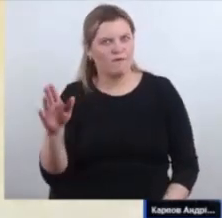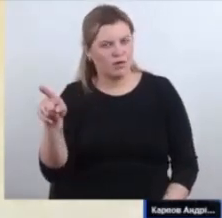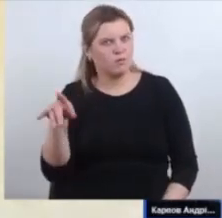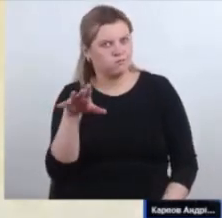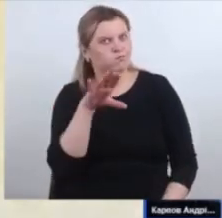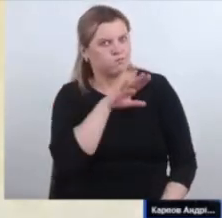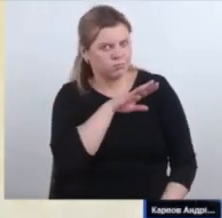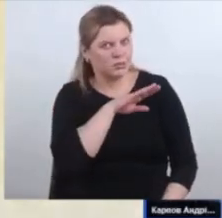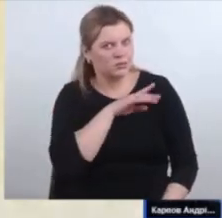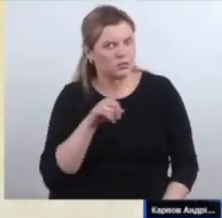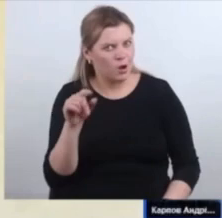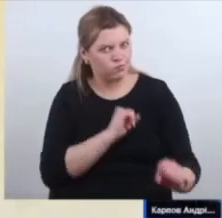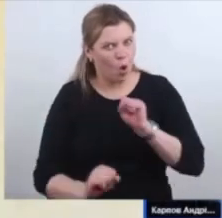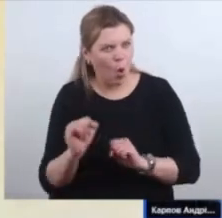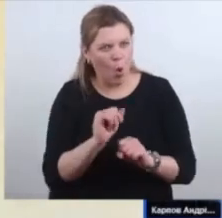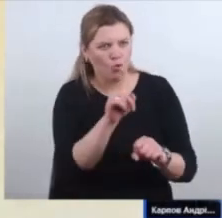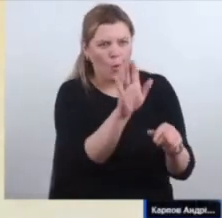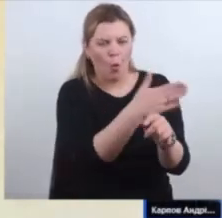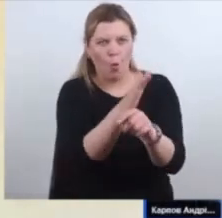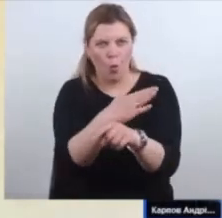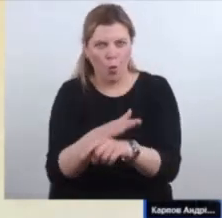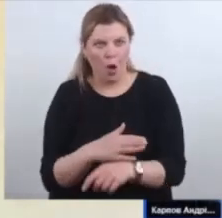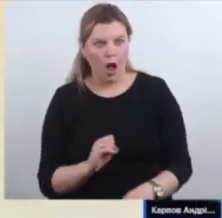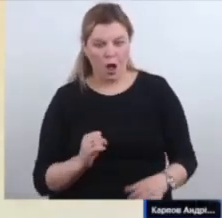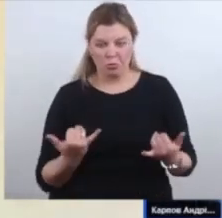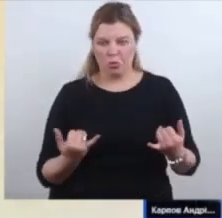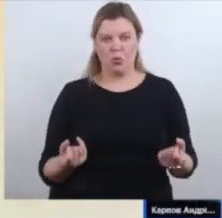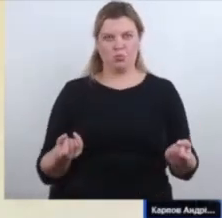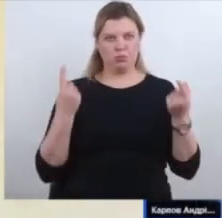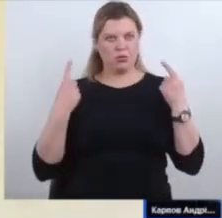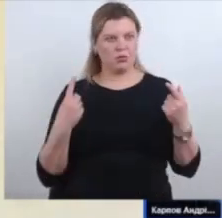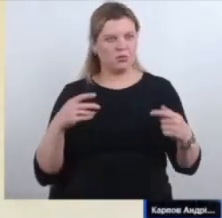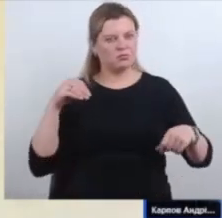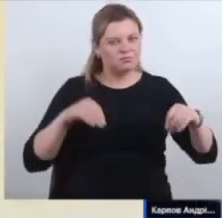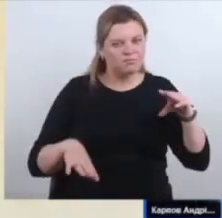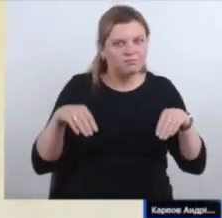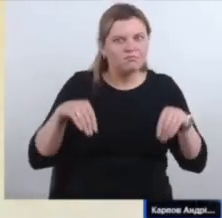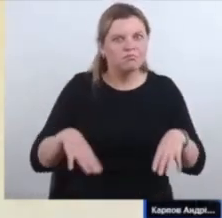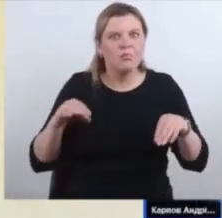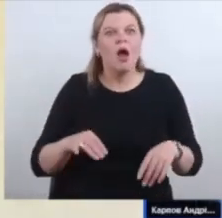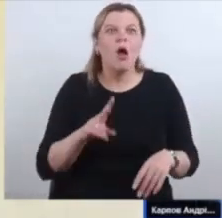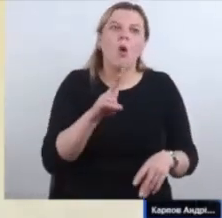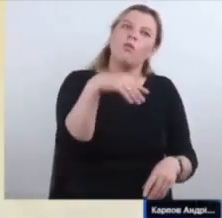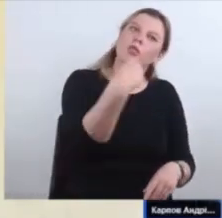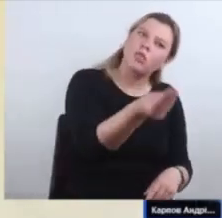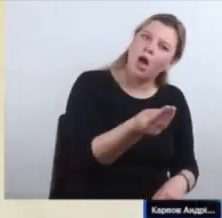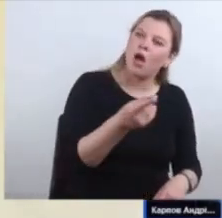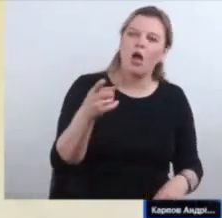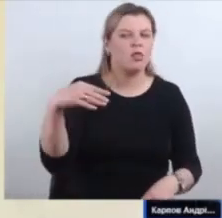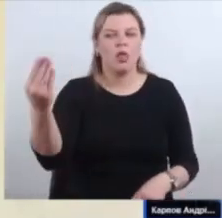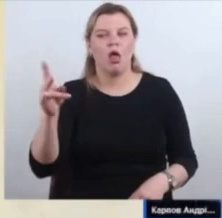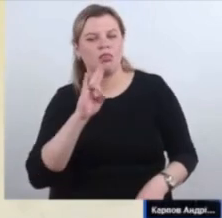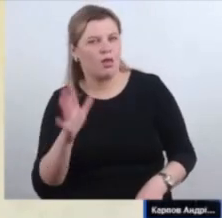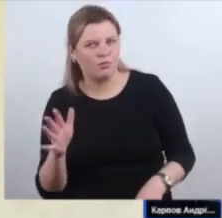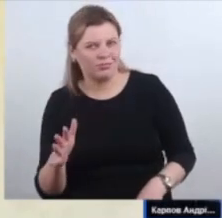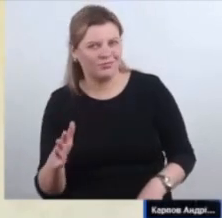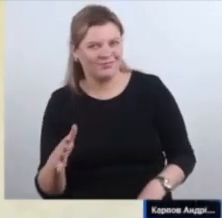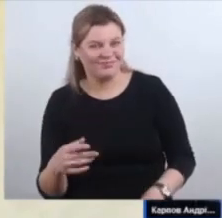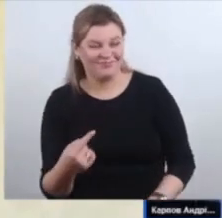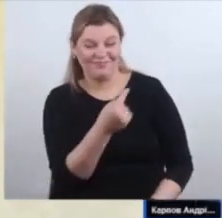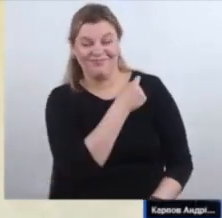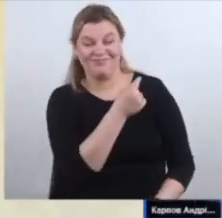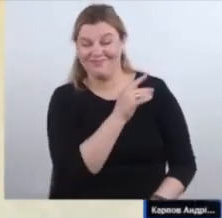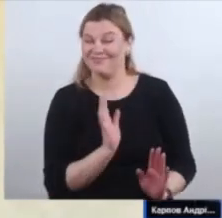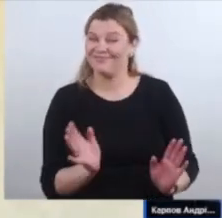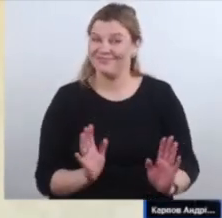це все видається десь там і вирішується, кому видавати, кому не видавати залаштунками. Тому я просив би пана Ямщикова,